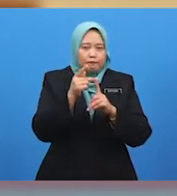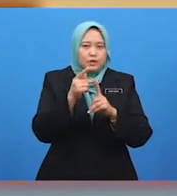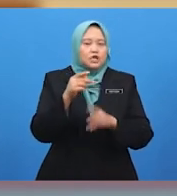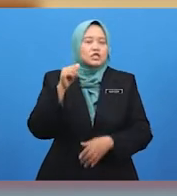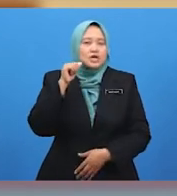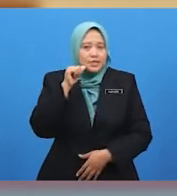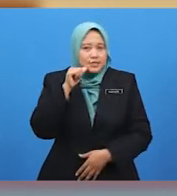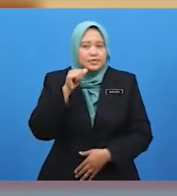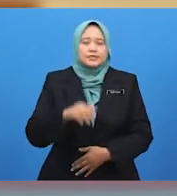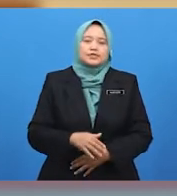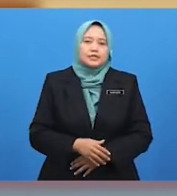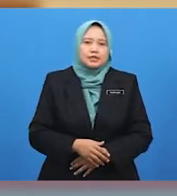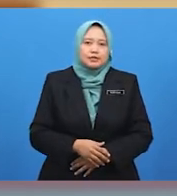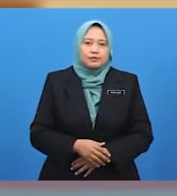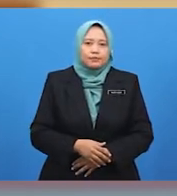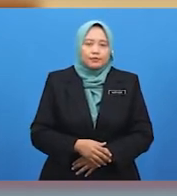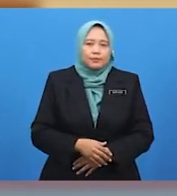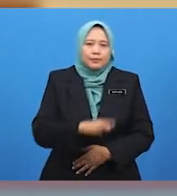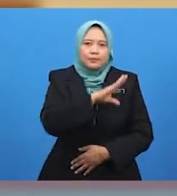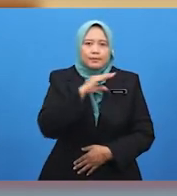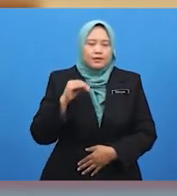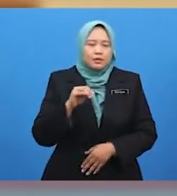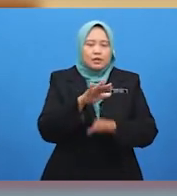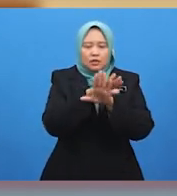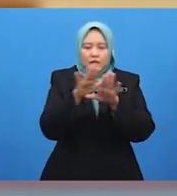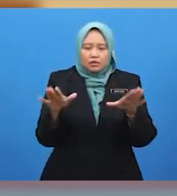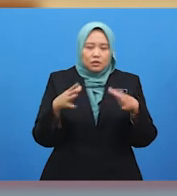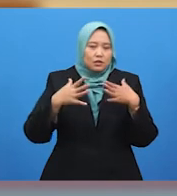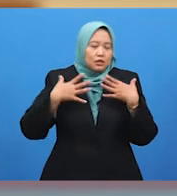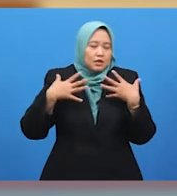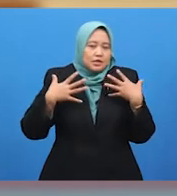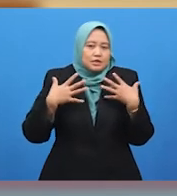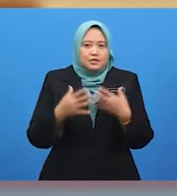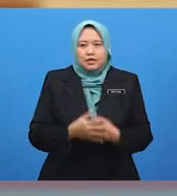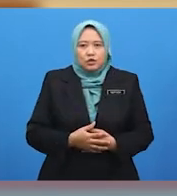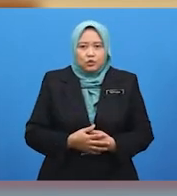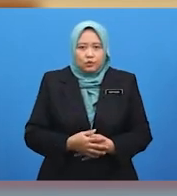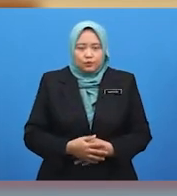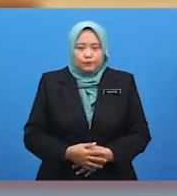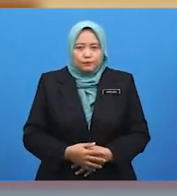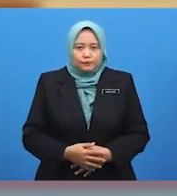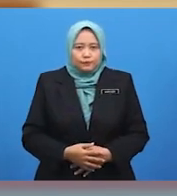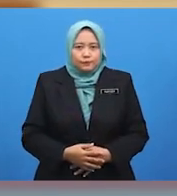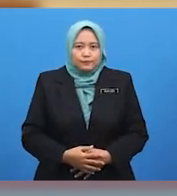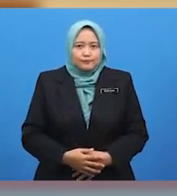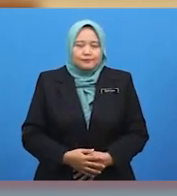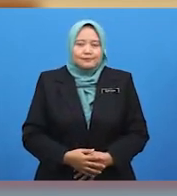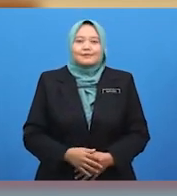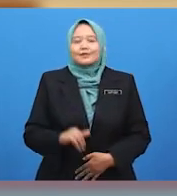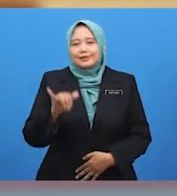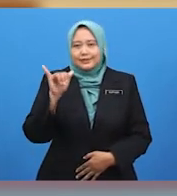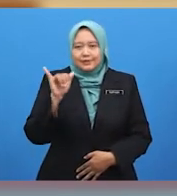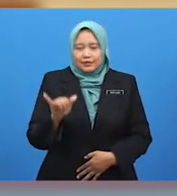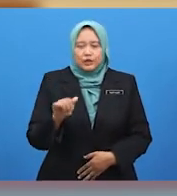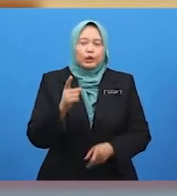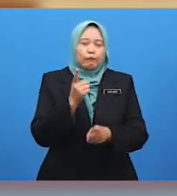jiran tanpa takut. Kamal seorang yang berani, cikgu. Ya, Kumki.